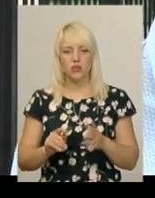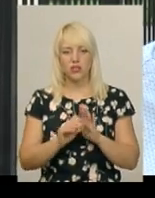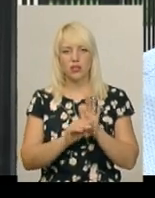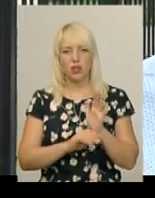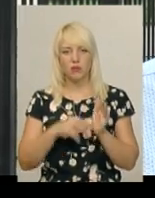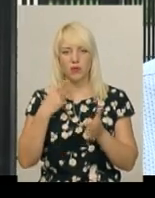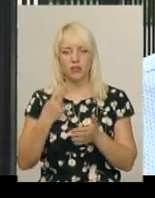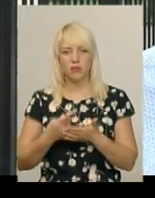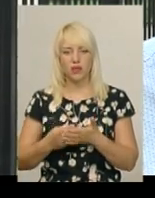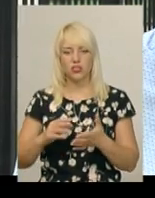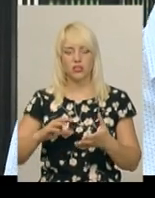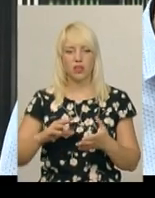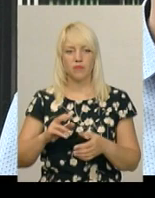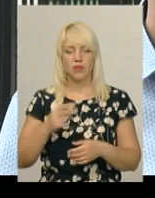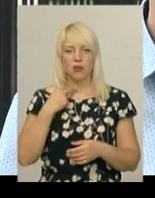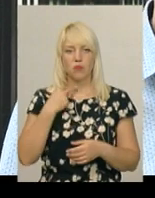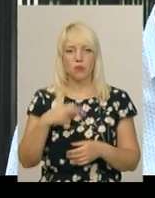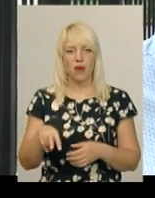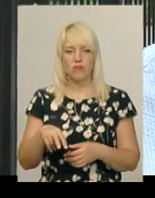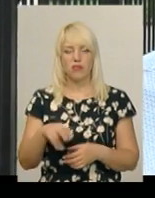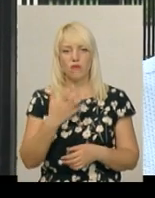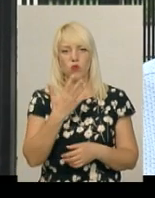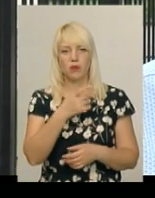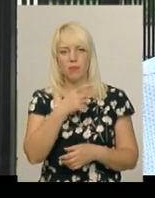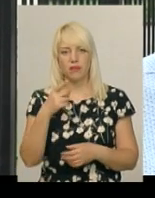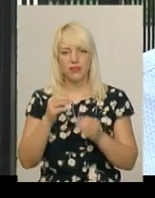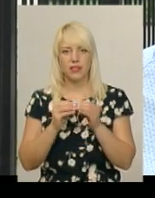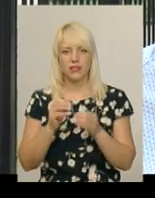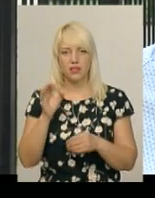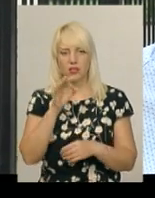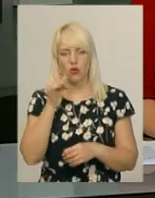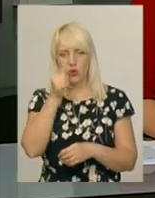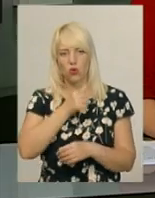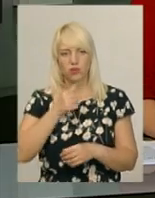передбачене у вигляді позбавлення волі від 5 до 10 років.